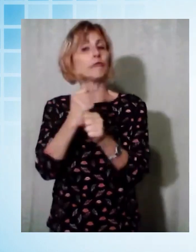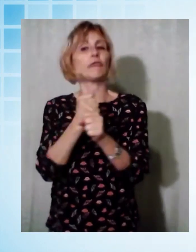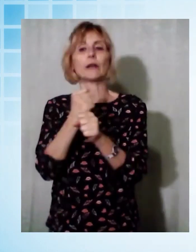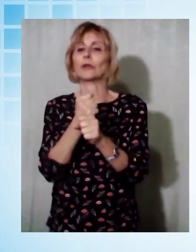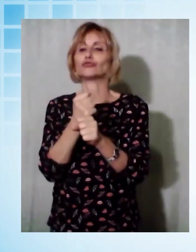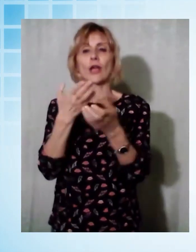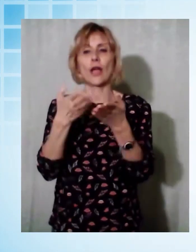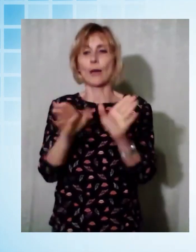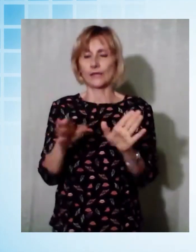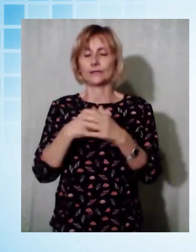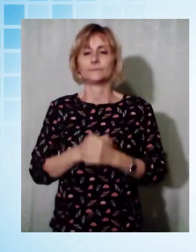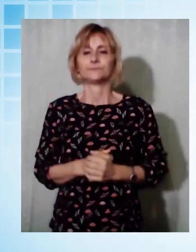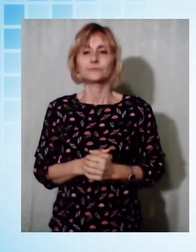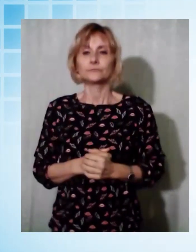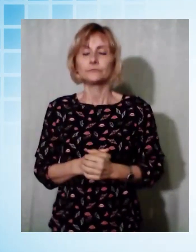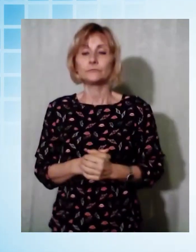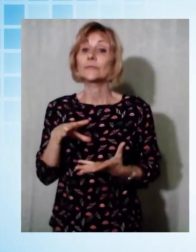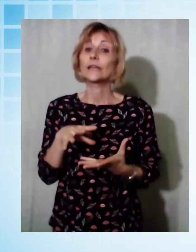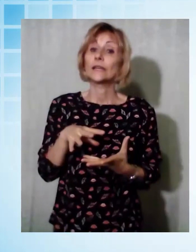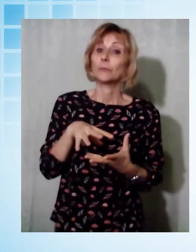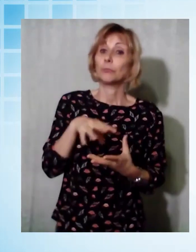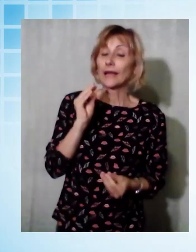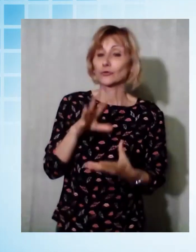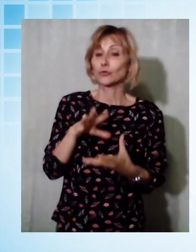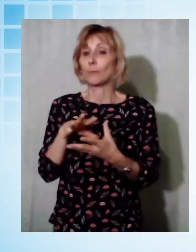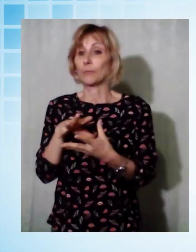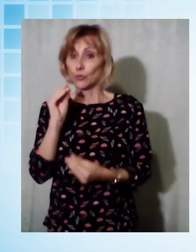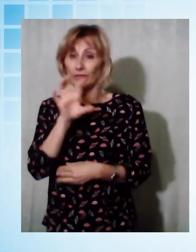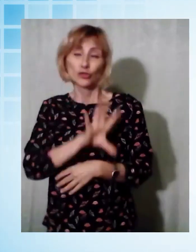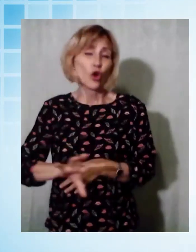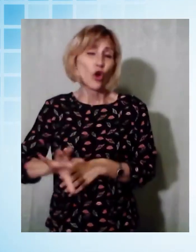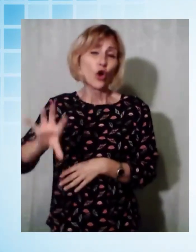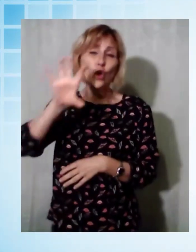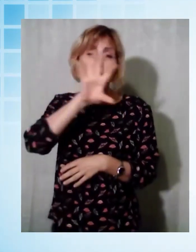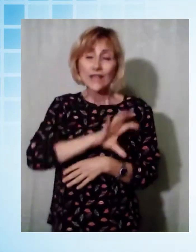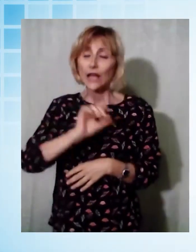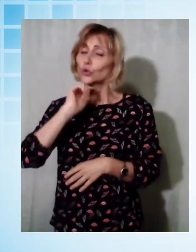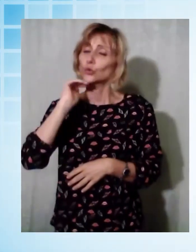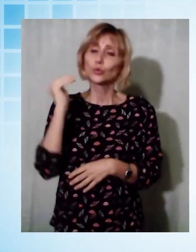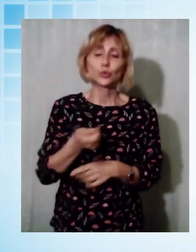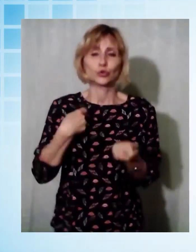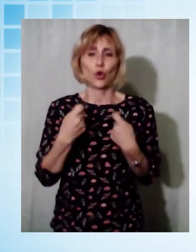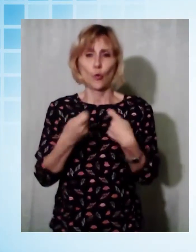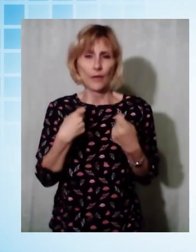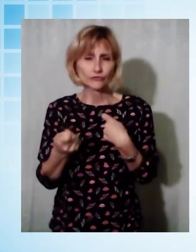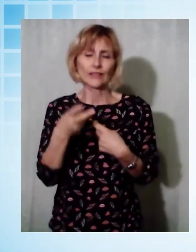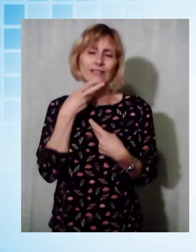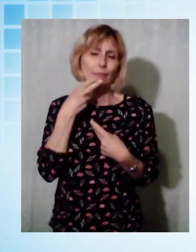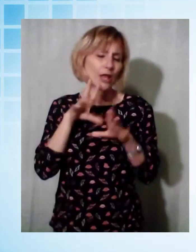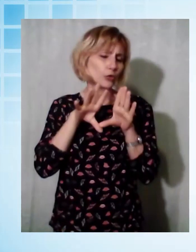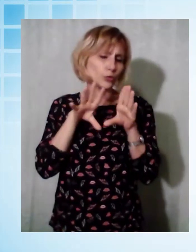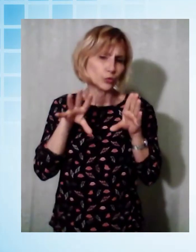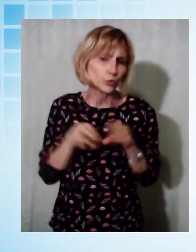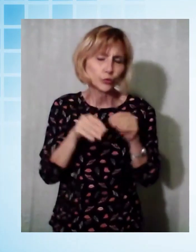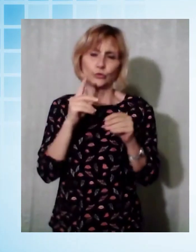Nei giorni di Pasqua e Pasquetta in Toscana saranno chiusi tutti gli esercizi commerciali, compresi i tabaccai, con la sola deroga a